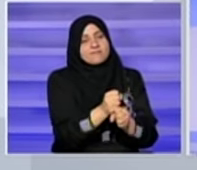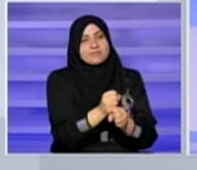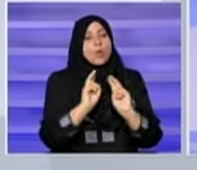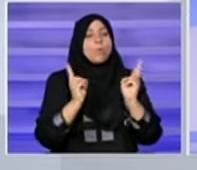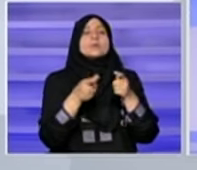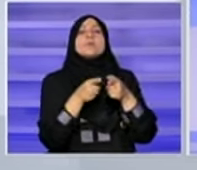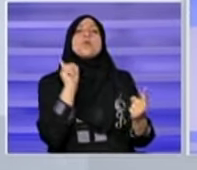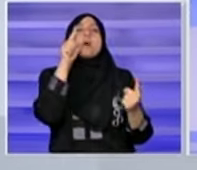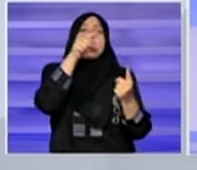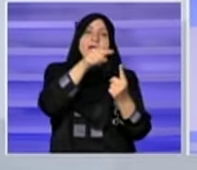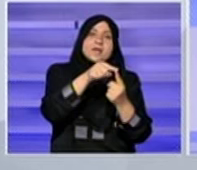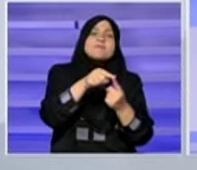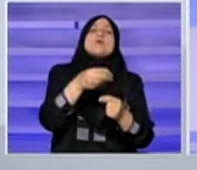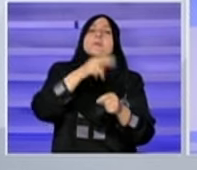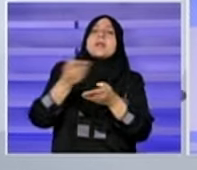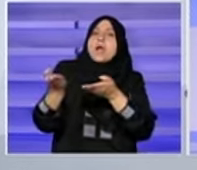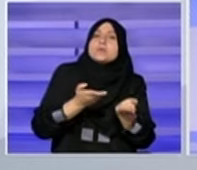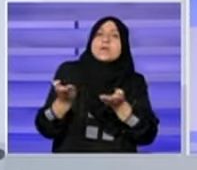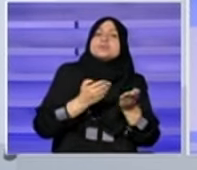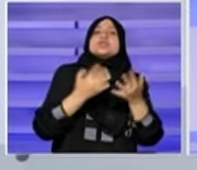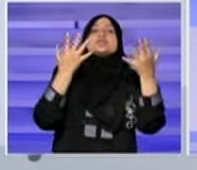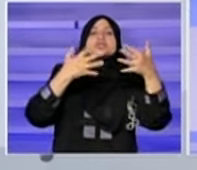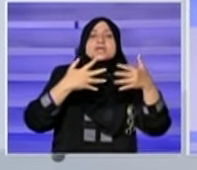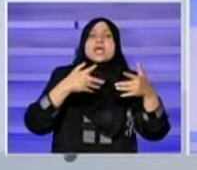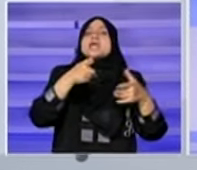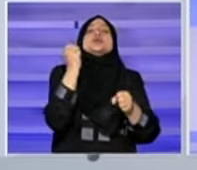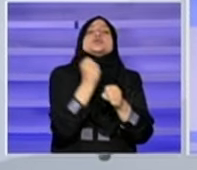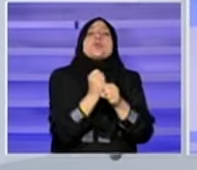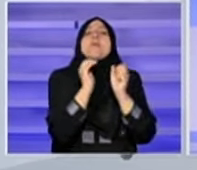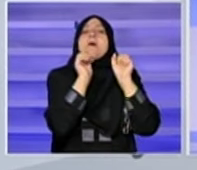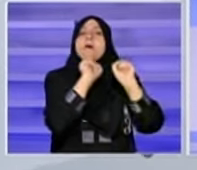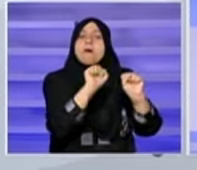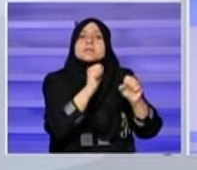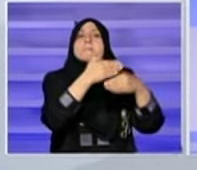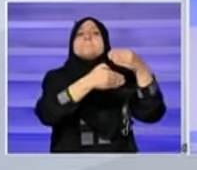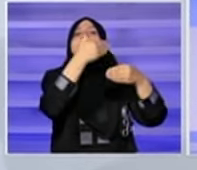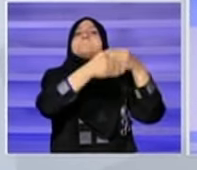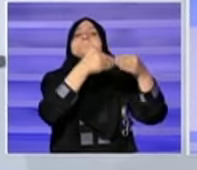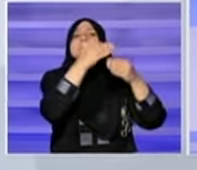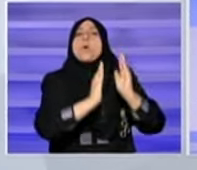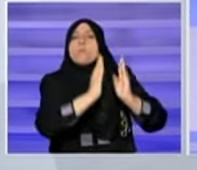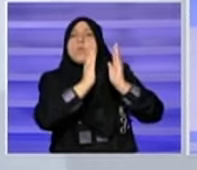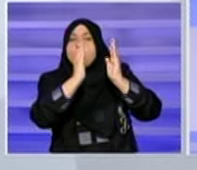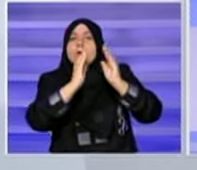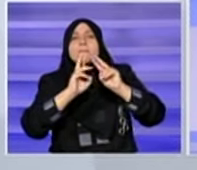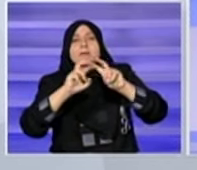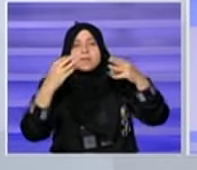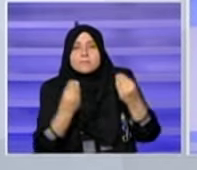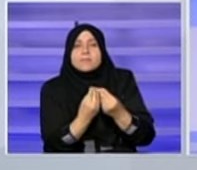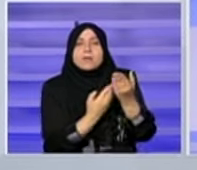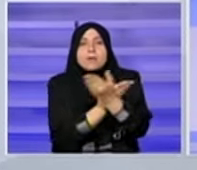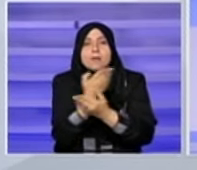المؤتمر واستضافة شركات اللي تعمل في المشاريع الانشائية ولدراسة الموضوع